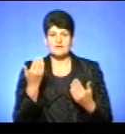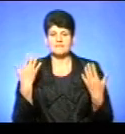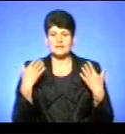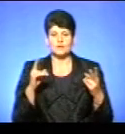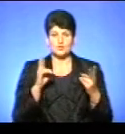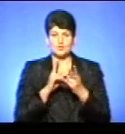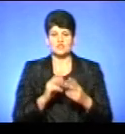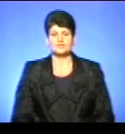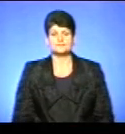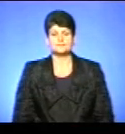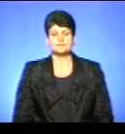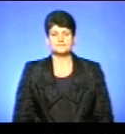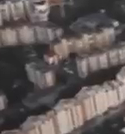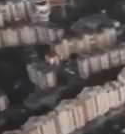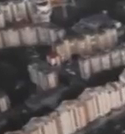зустрічі!